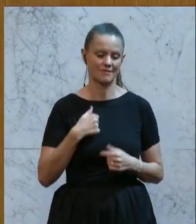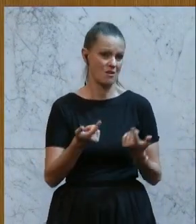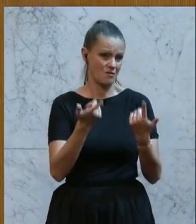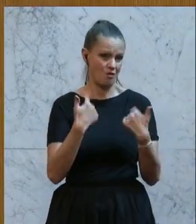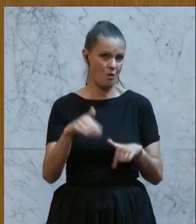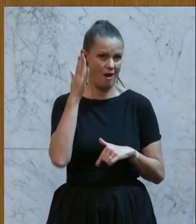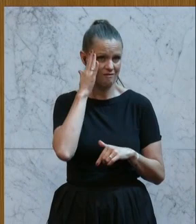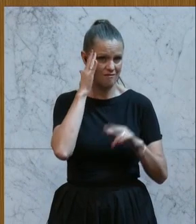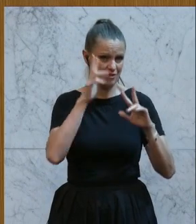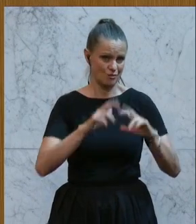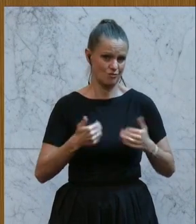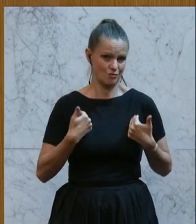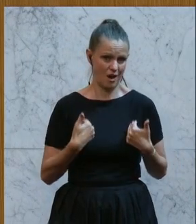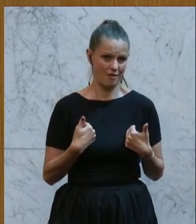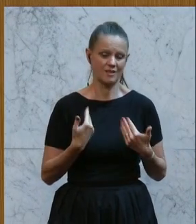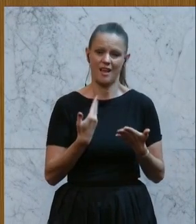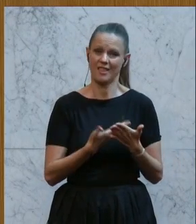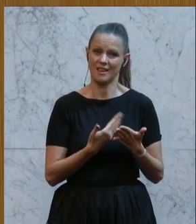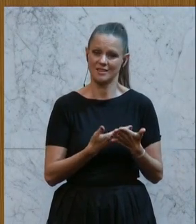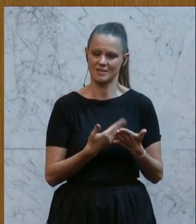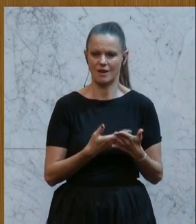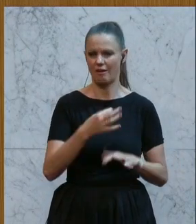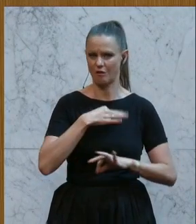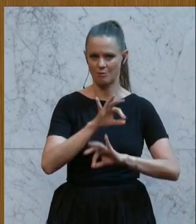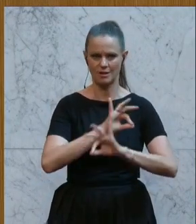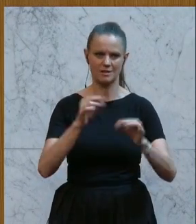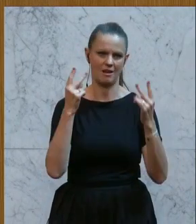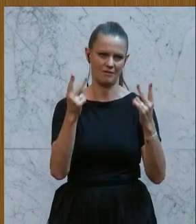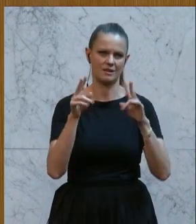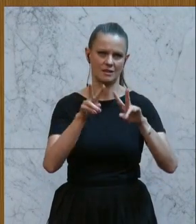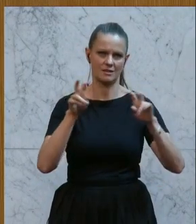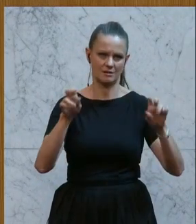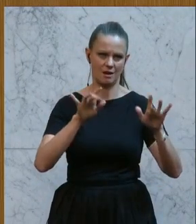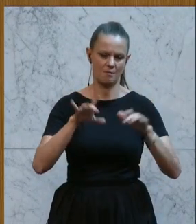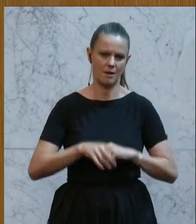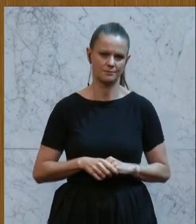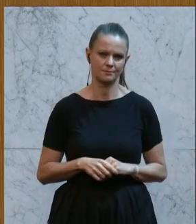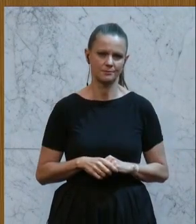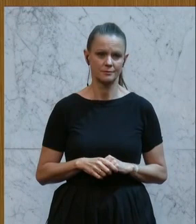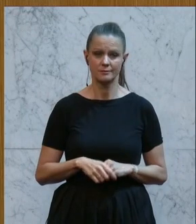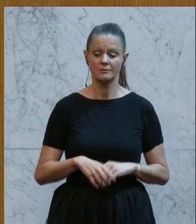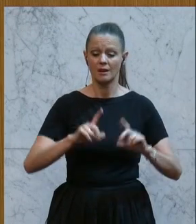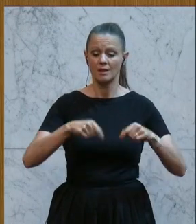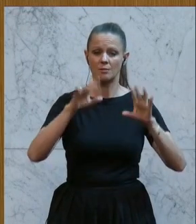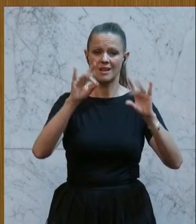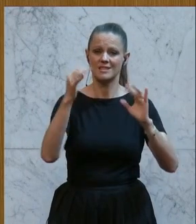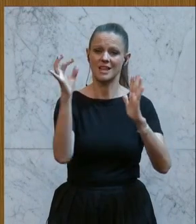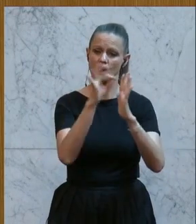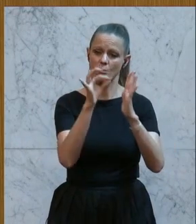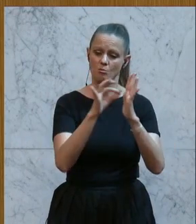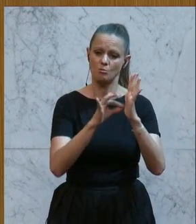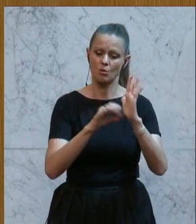komme, ist mir gerade das ein sehr, sehr wichtiges Thema. Und wir haben ein Zehn-Punkte-Programm